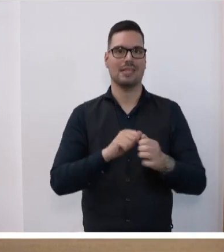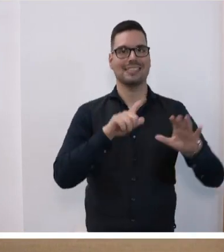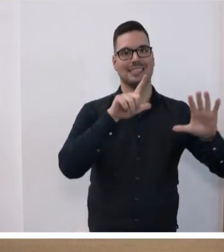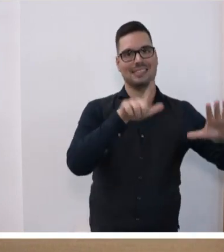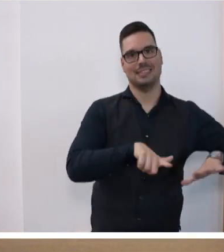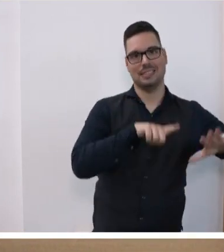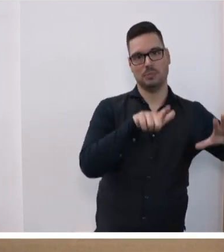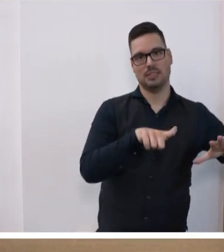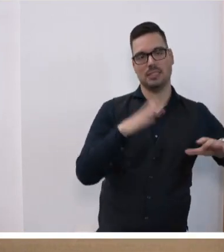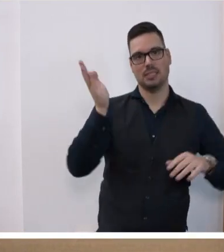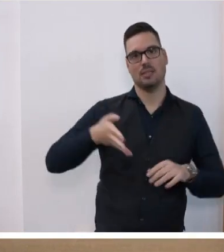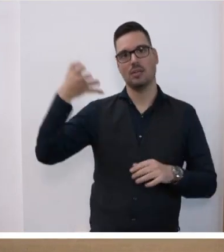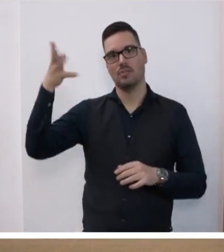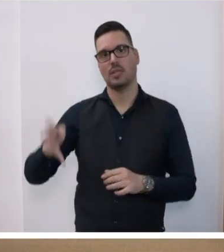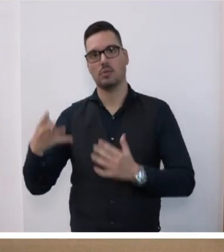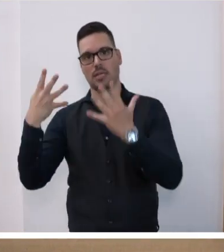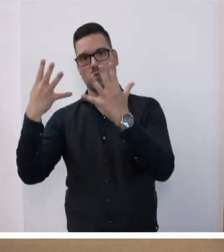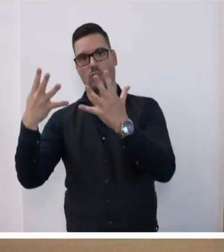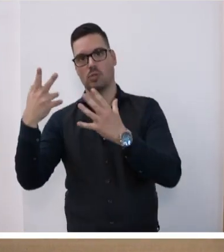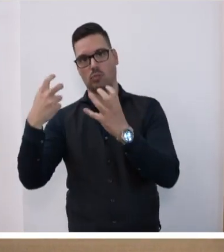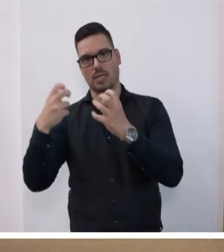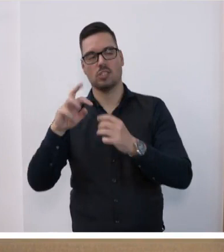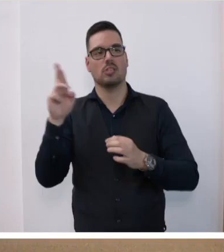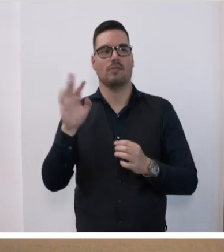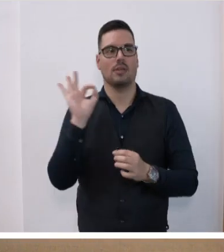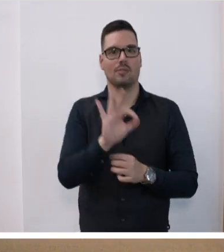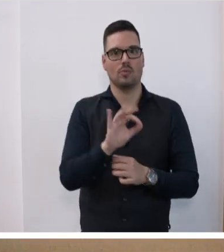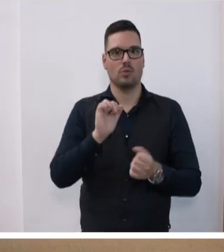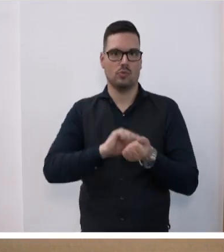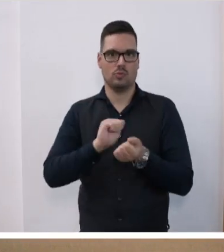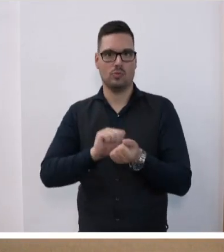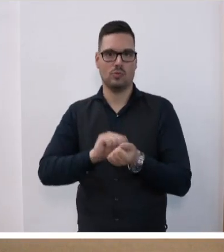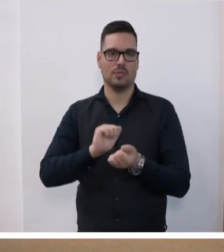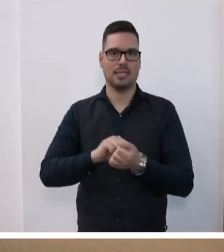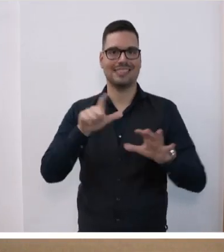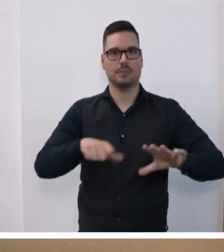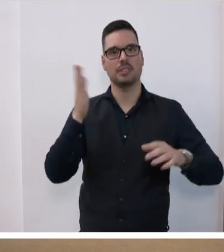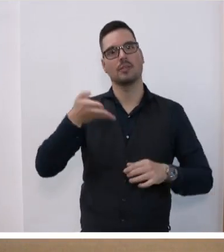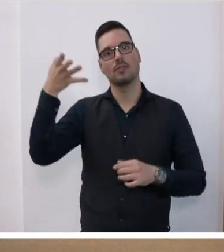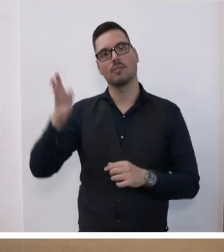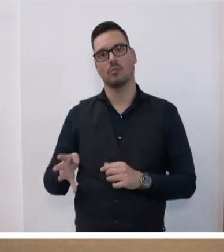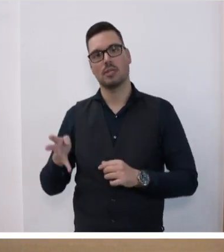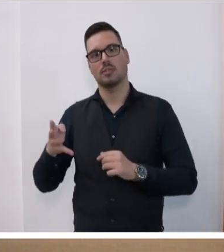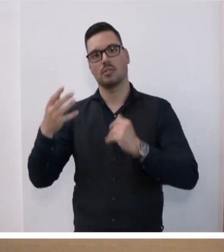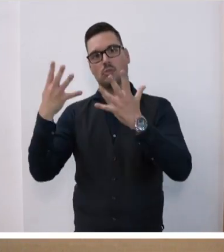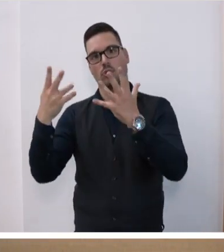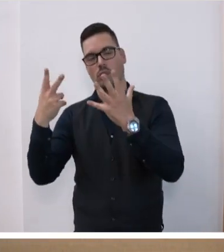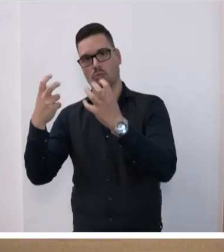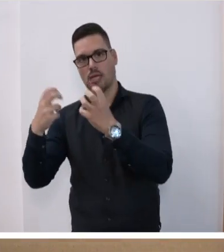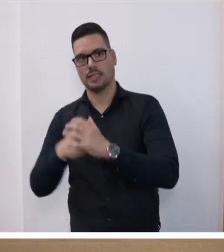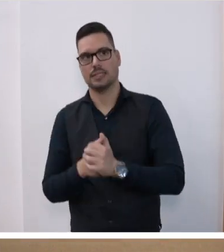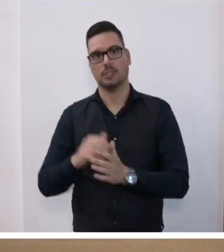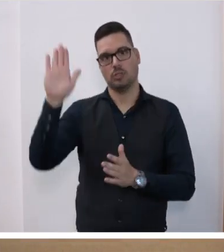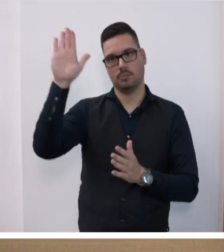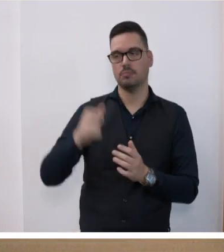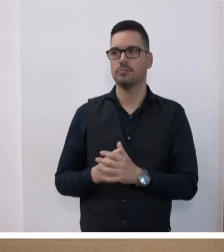17489. Wer für die Annahme der Drucksache 17489 ist, den bitte ich, eine Hand zu